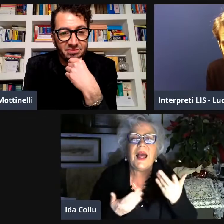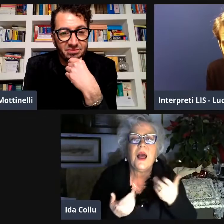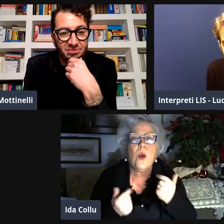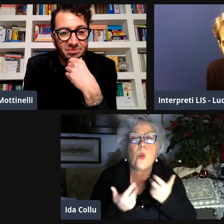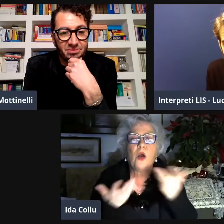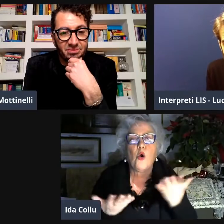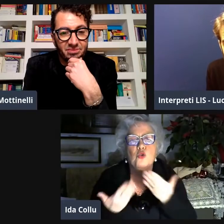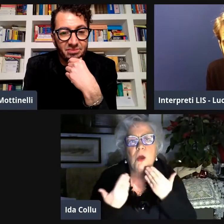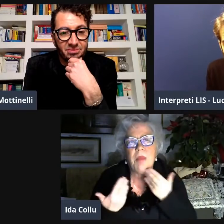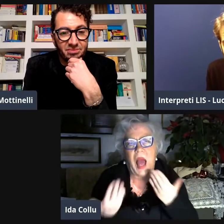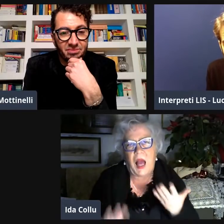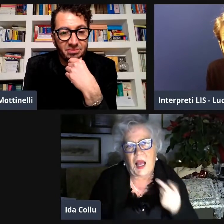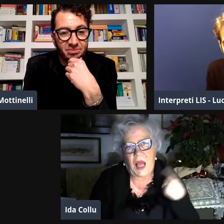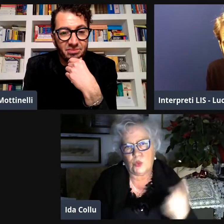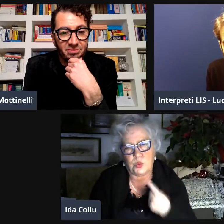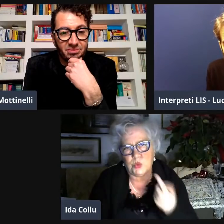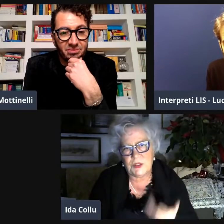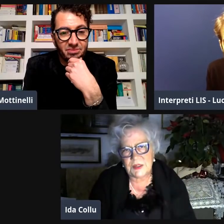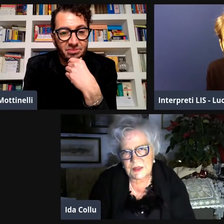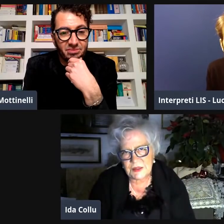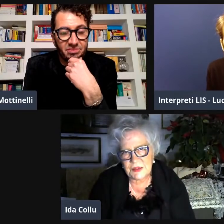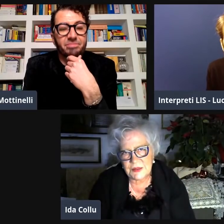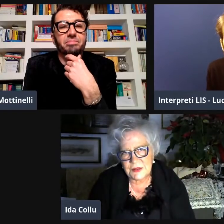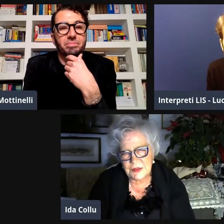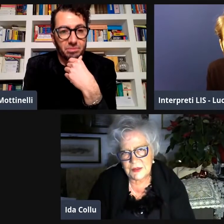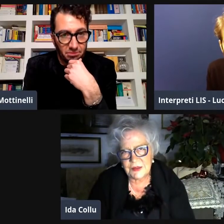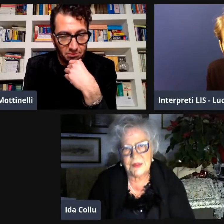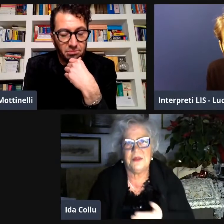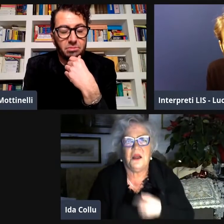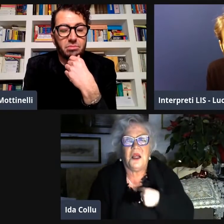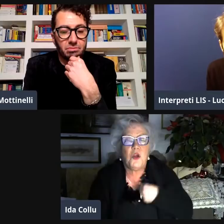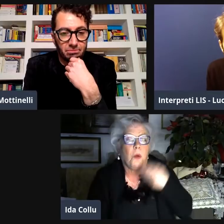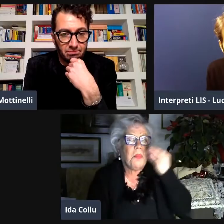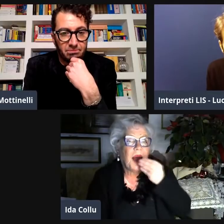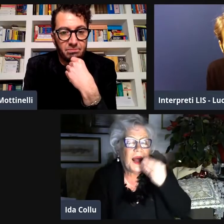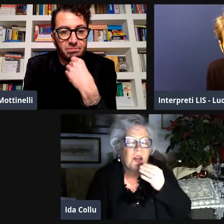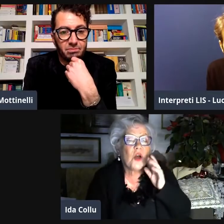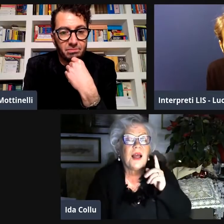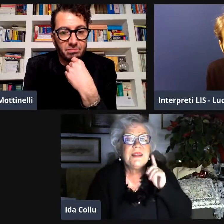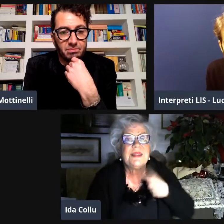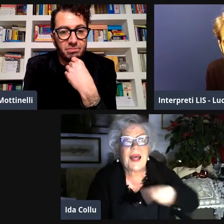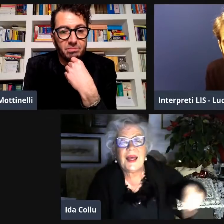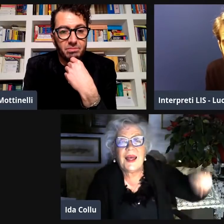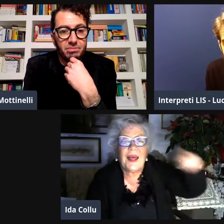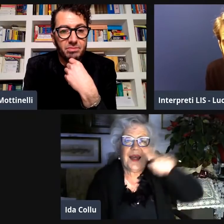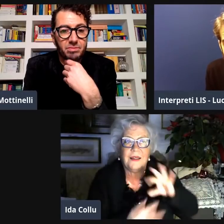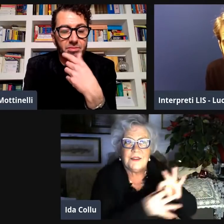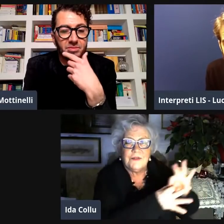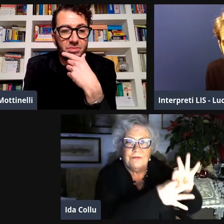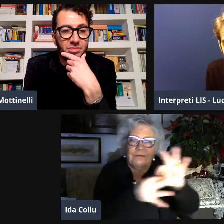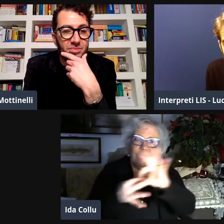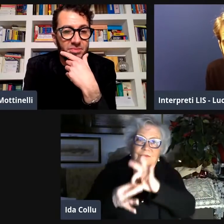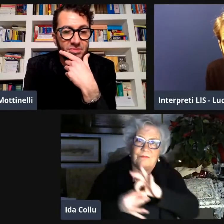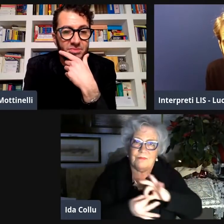ma chiedere aiuto significa che qualcosa manca se chiedi aiuto e